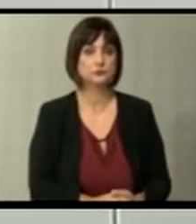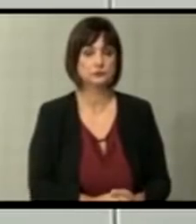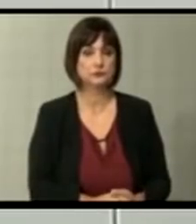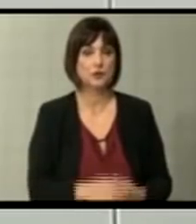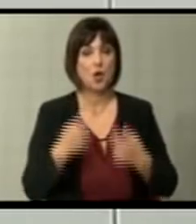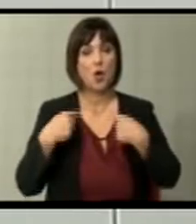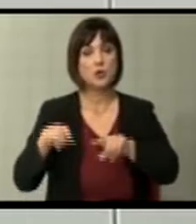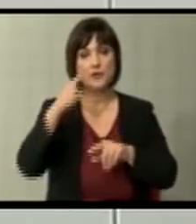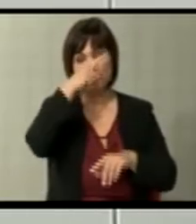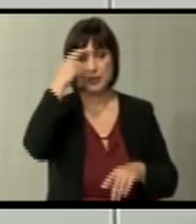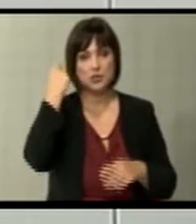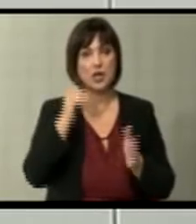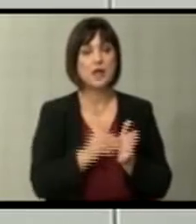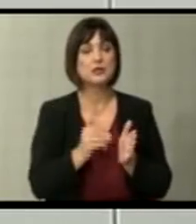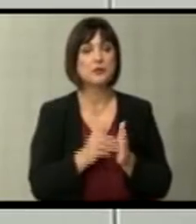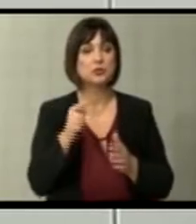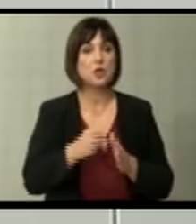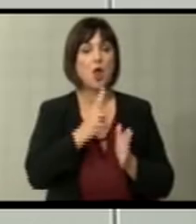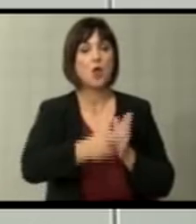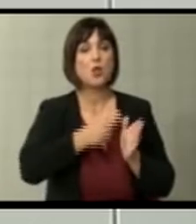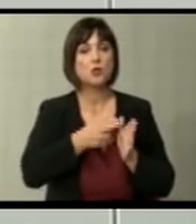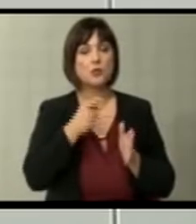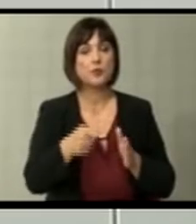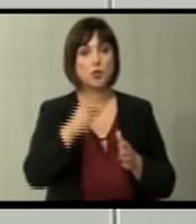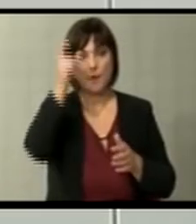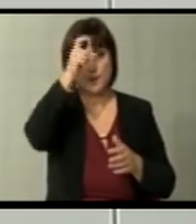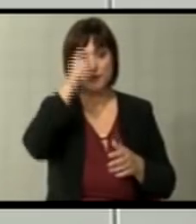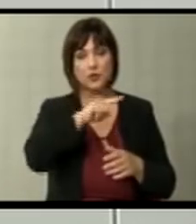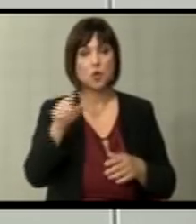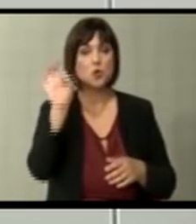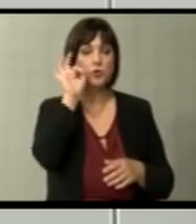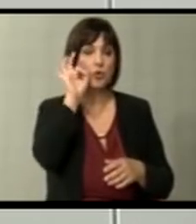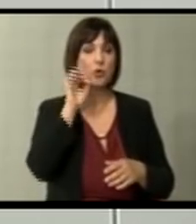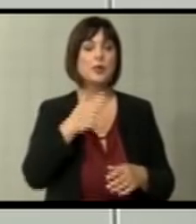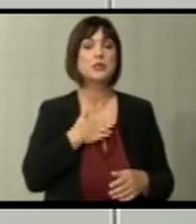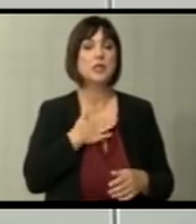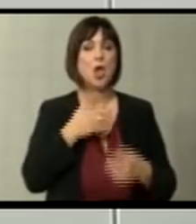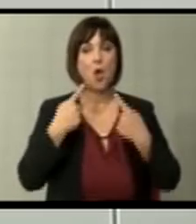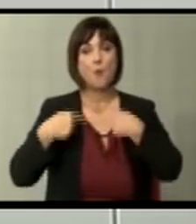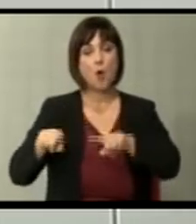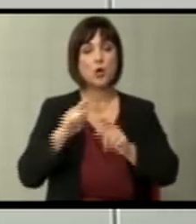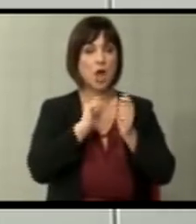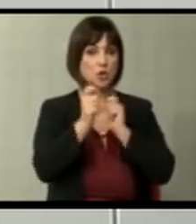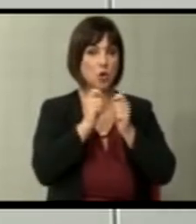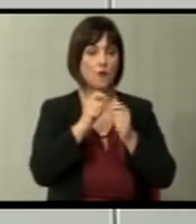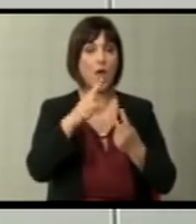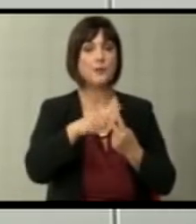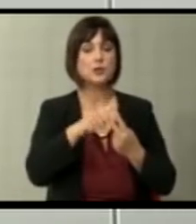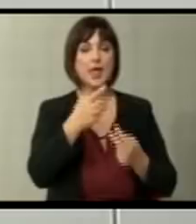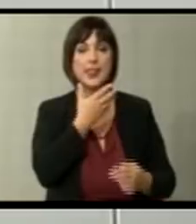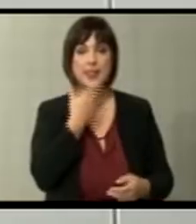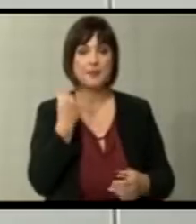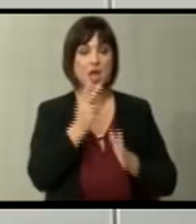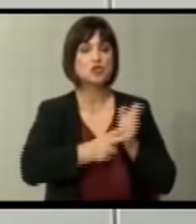освен летото каде што требаше да дојде локомотива која веројатно оди од Белград до Солун и покрај договорот од преспанијаме